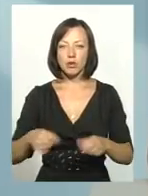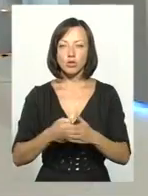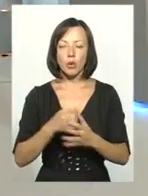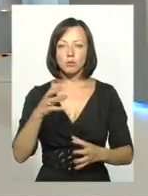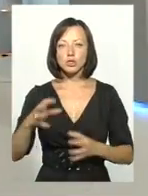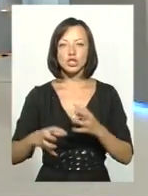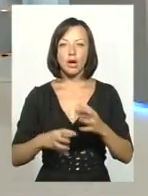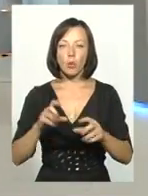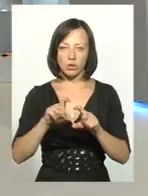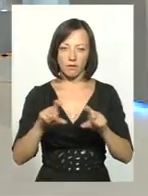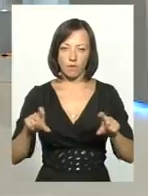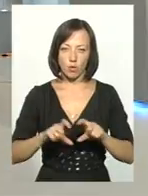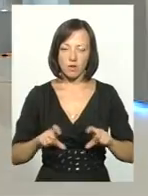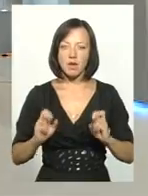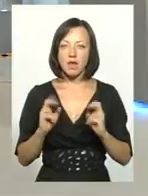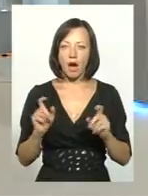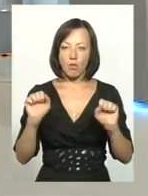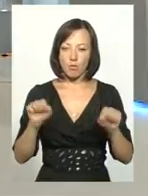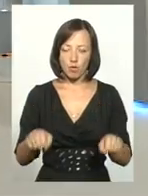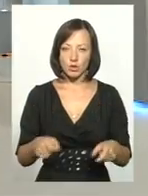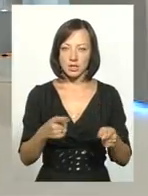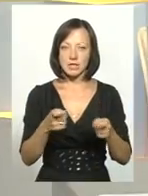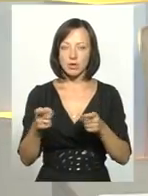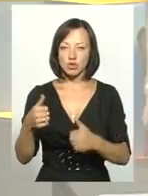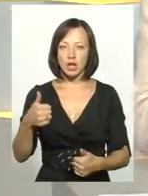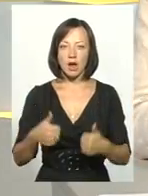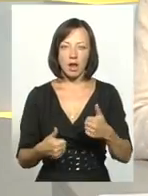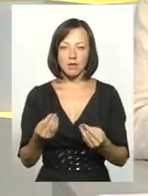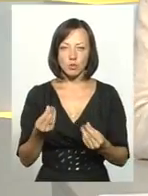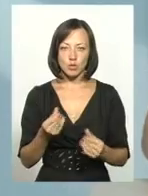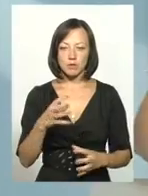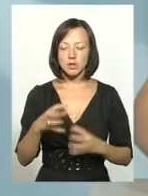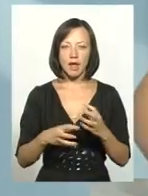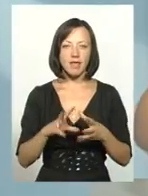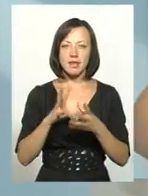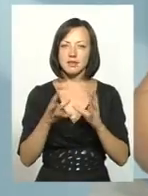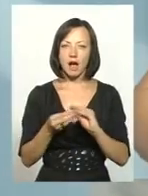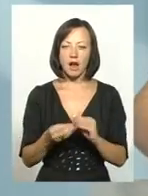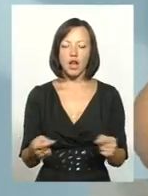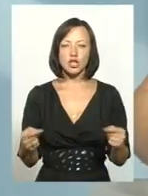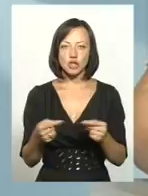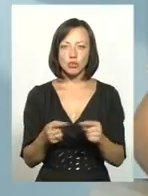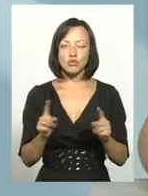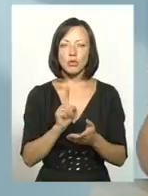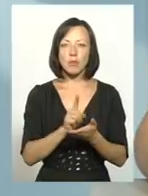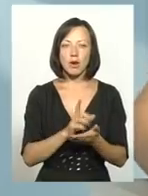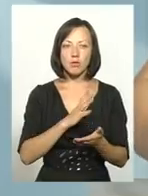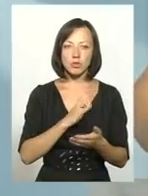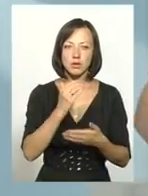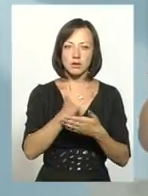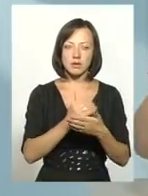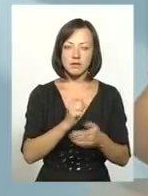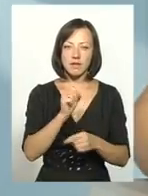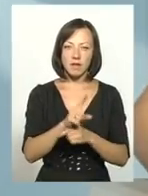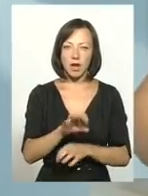інституцій. Тобто як можна залучити грантівські кошти міжнародні? загальні речі, а чітко. Що має бути в завданнях